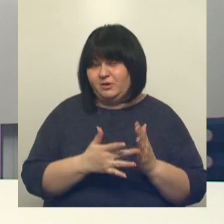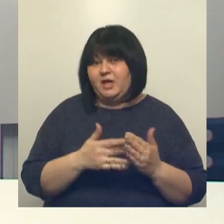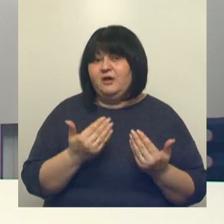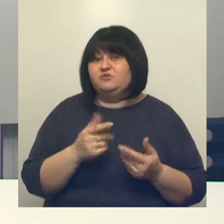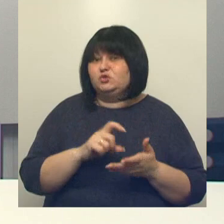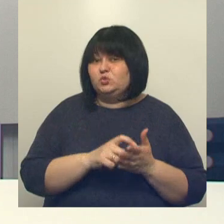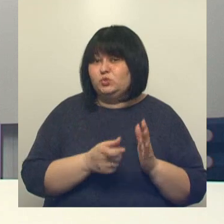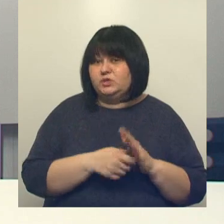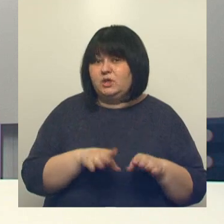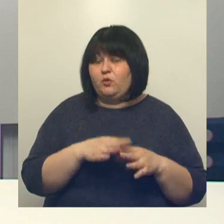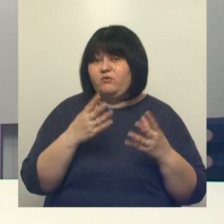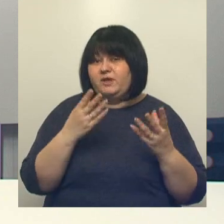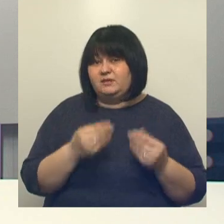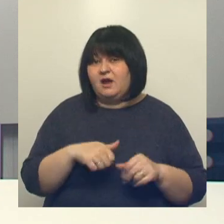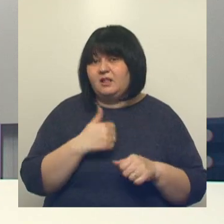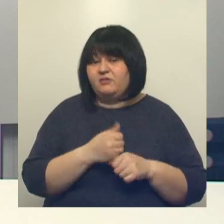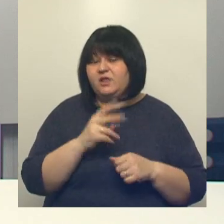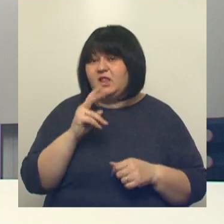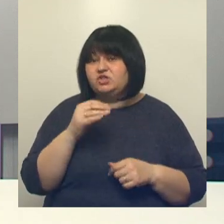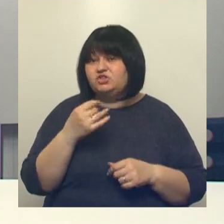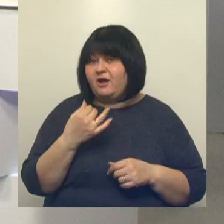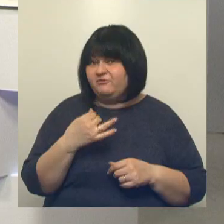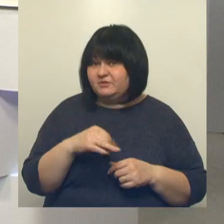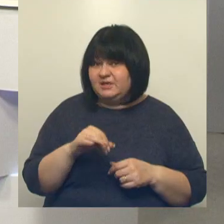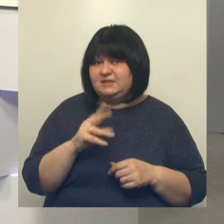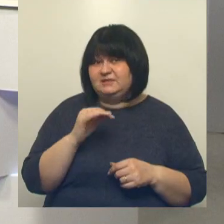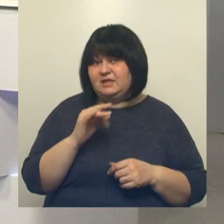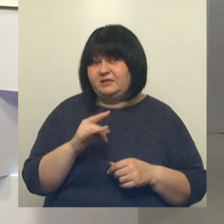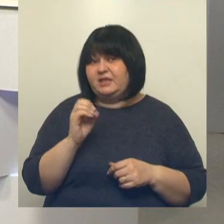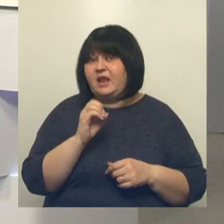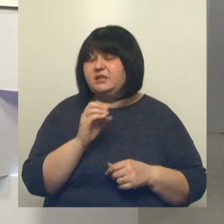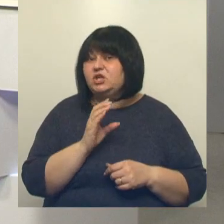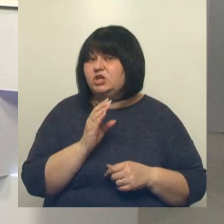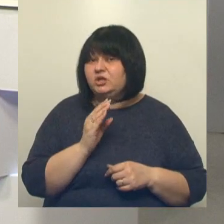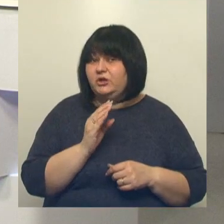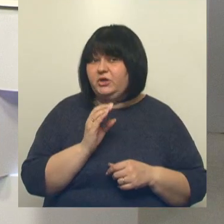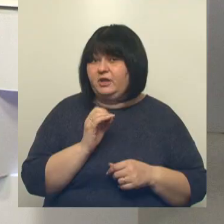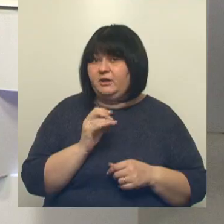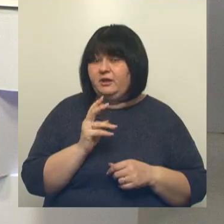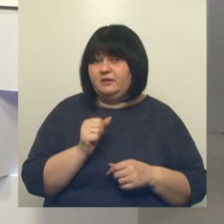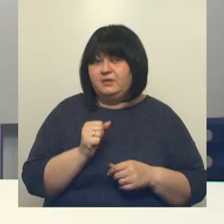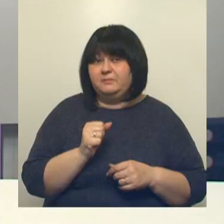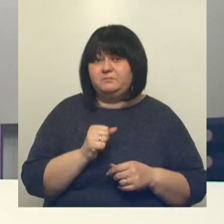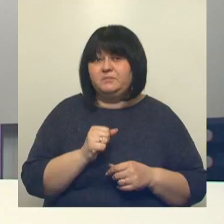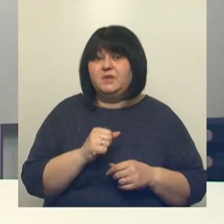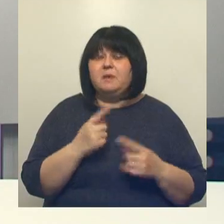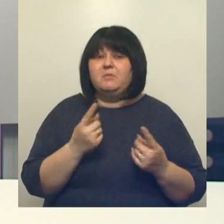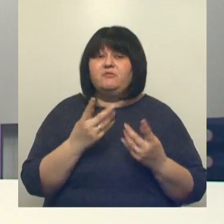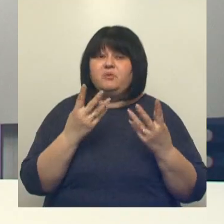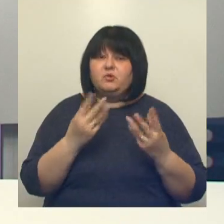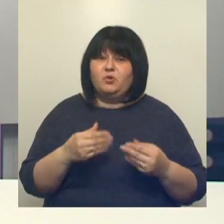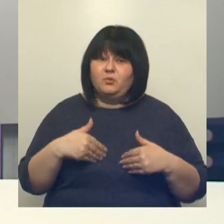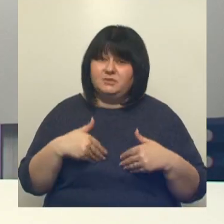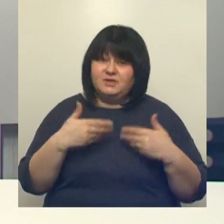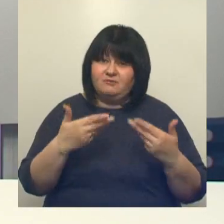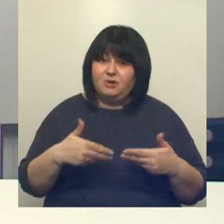дня главный ландшафтный архитектор Белгорода Елена Семенкова. Здравствуйте, Елена Васильевна. Добрый день. С первым днем весны у